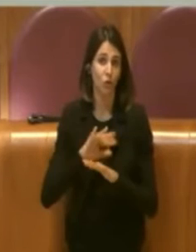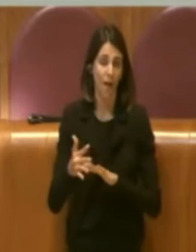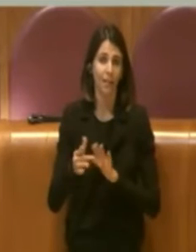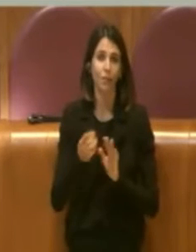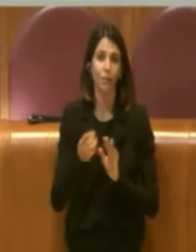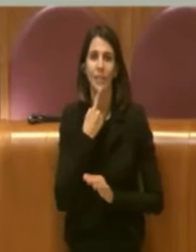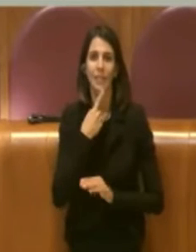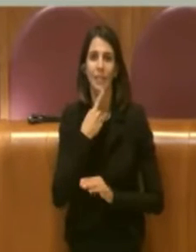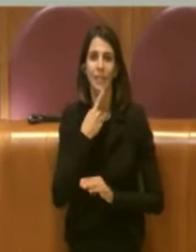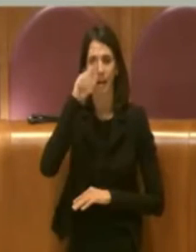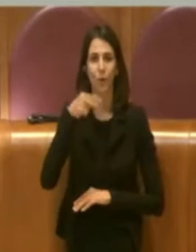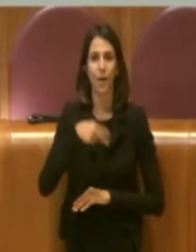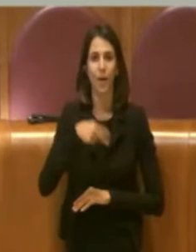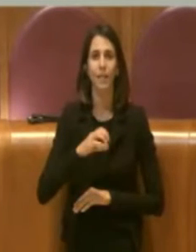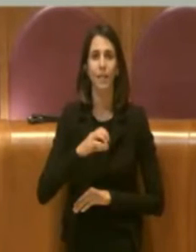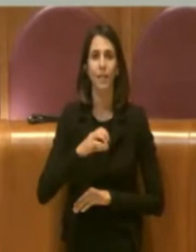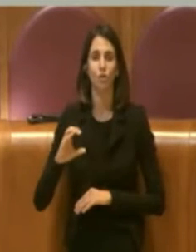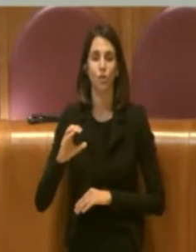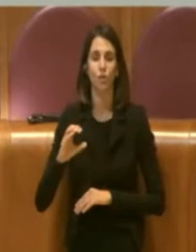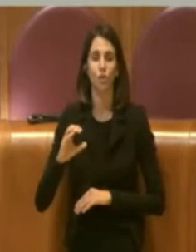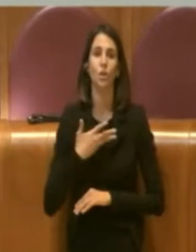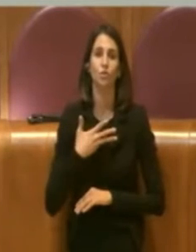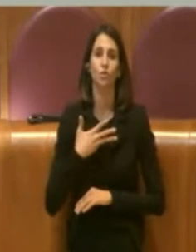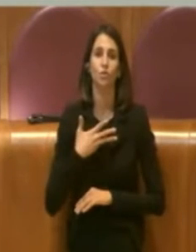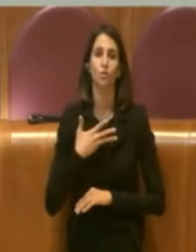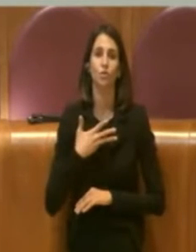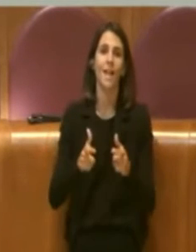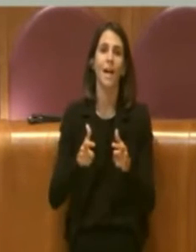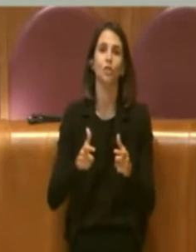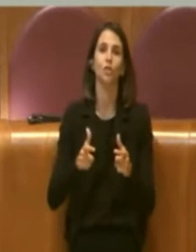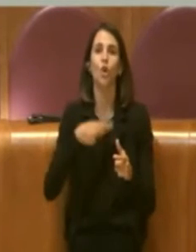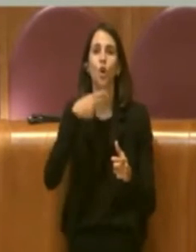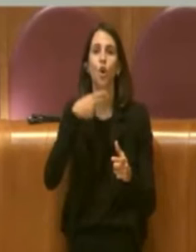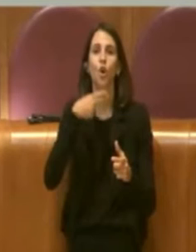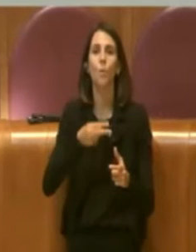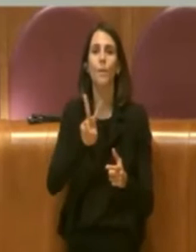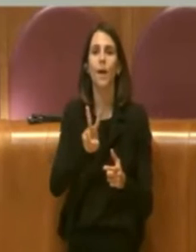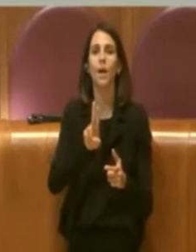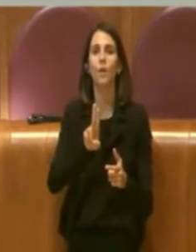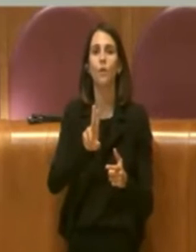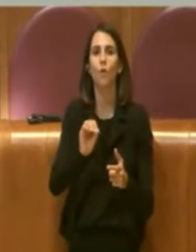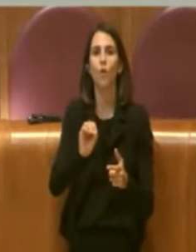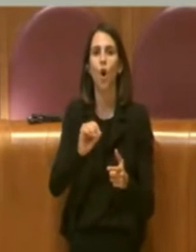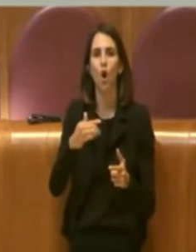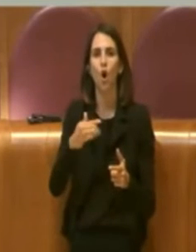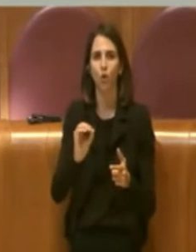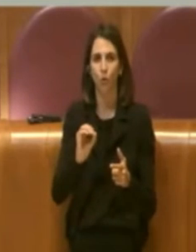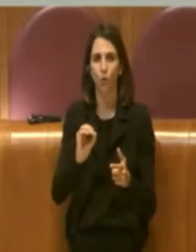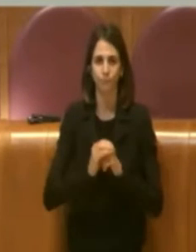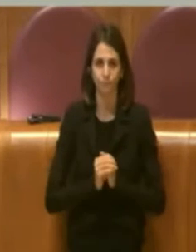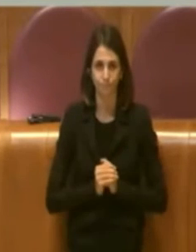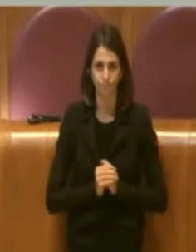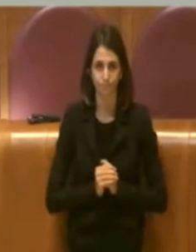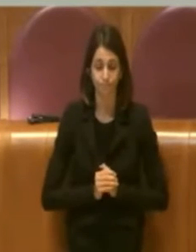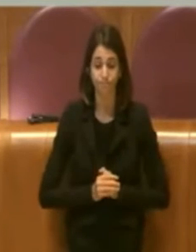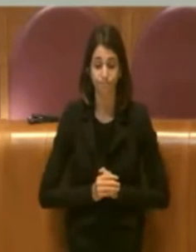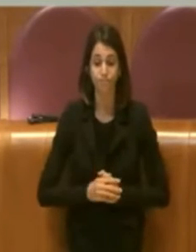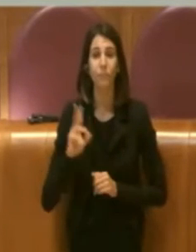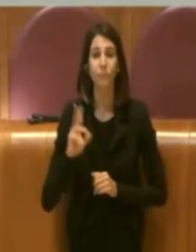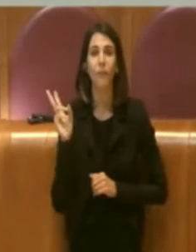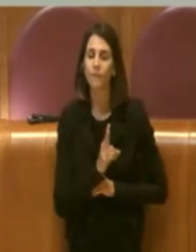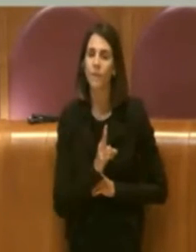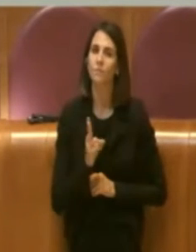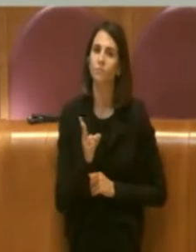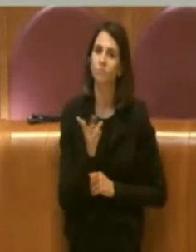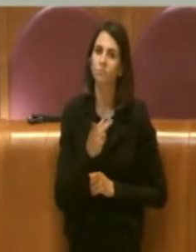NCC avrebbe l'onere del cosiddetto viaggio a vuoto però ovviamente rimane e ce lo dobbiamo